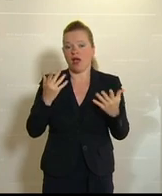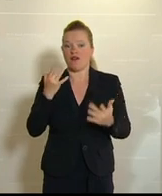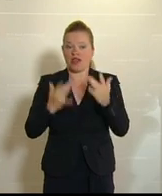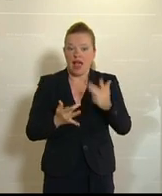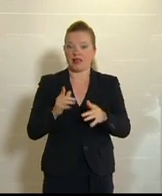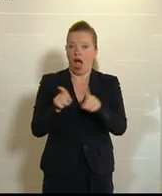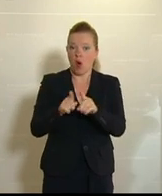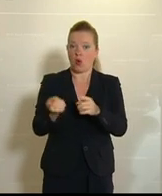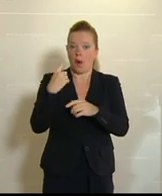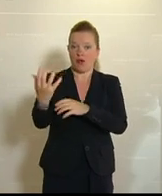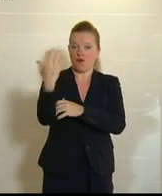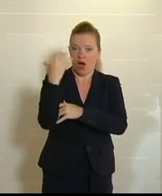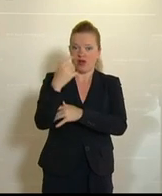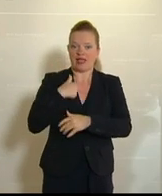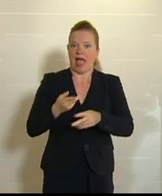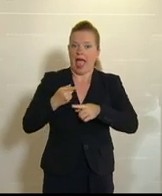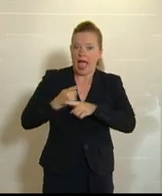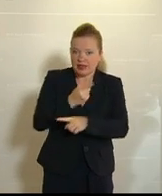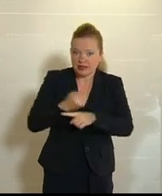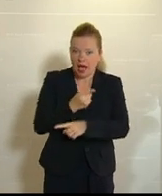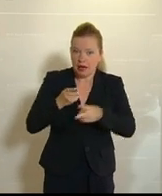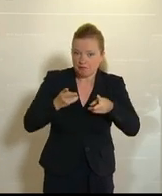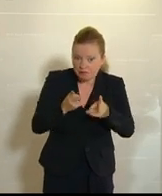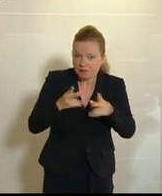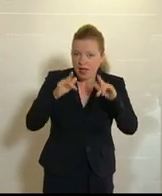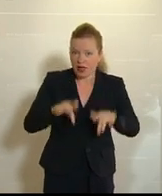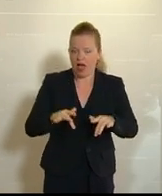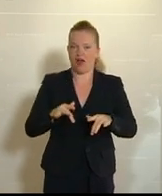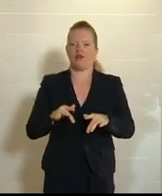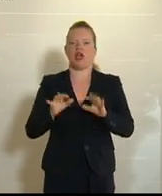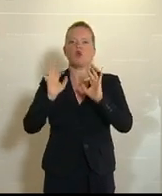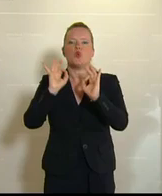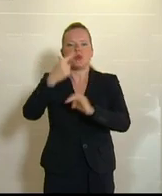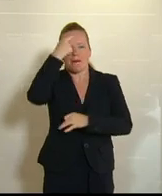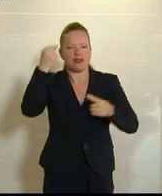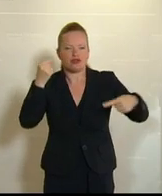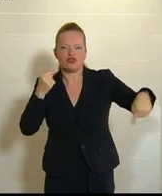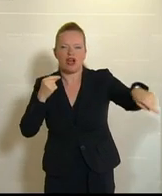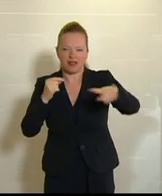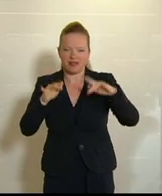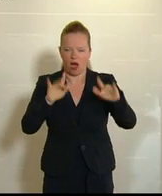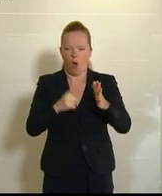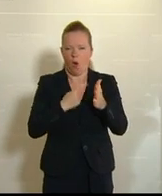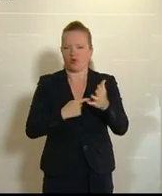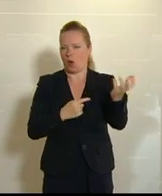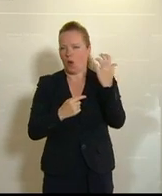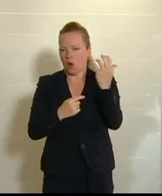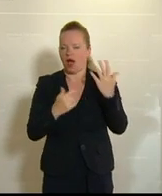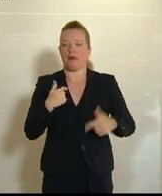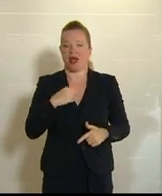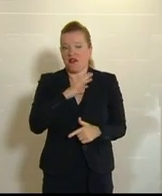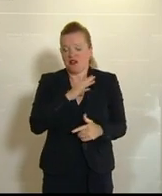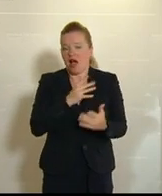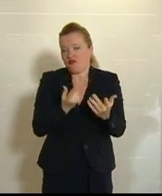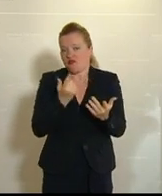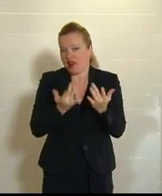verunglimpfen. Das Vokabel geht Ihnen ja recht leicht über die Lippen, wenn man sich als Gutmensch dazu berufen fühlt. Aber all diesen Gefahren, zum Trotz